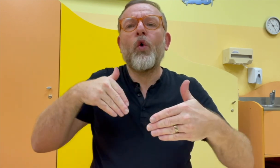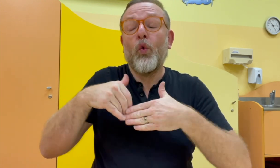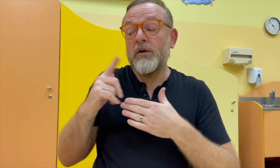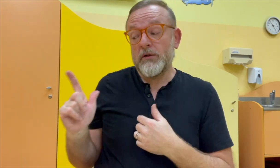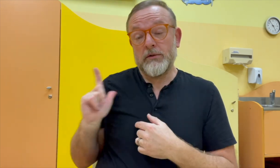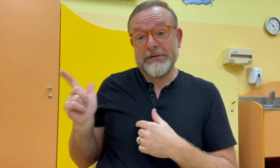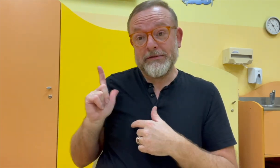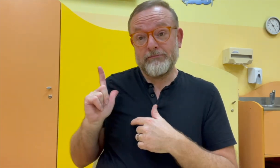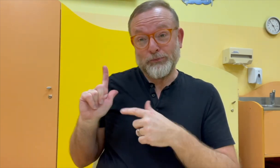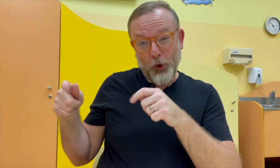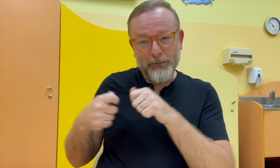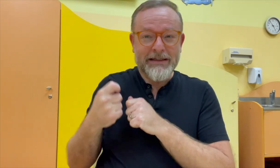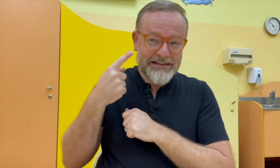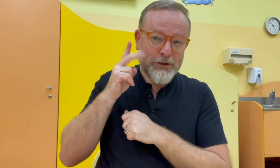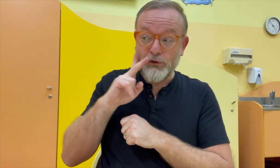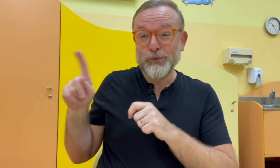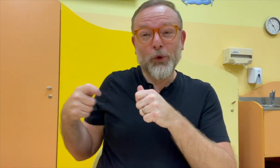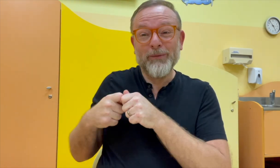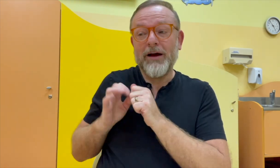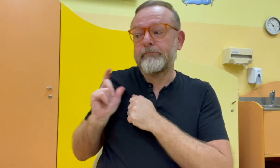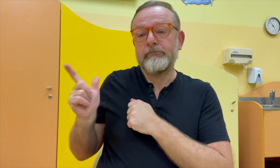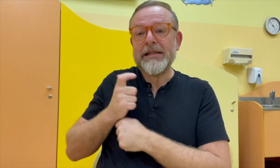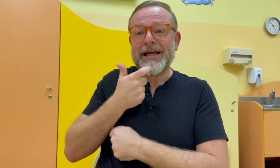nějaká jazyková bariéra mezi pedagogy.